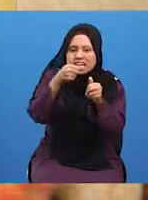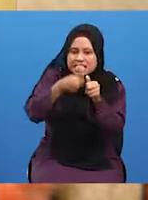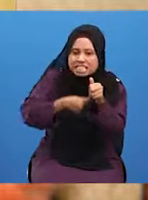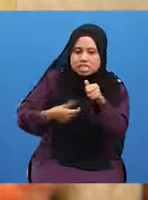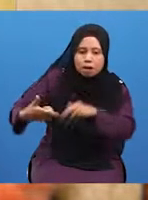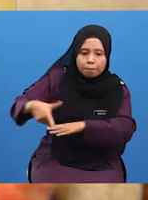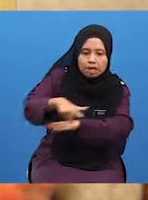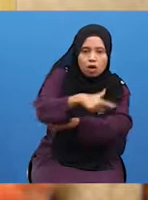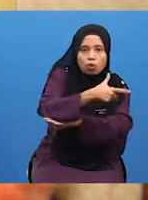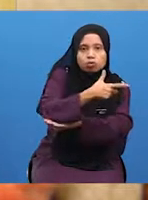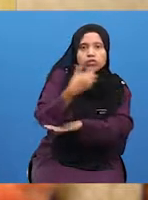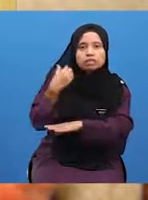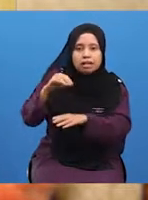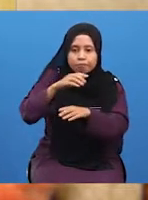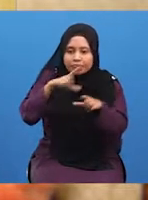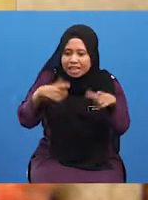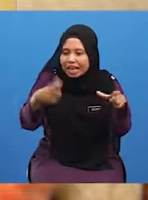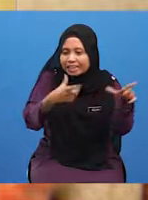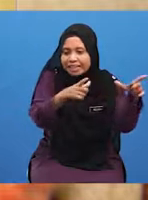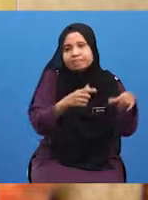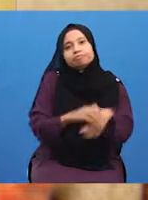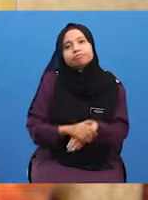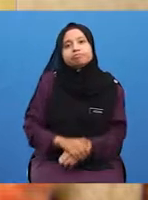setiap laut adalah berasingan.